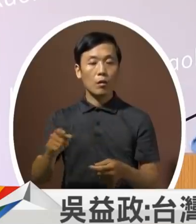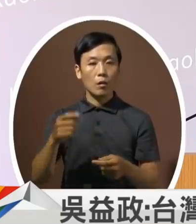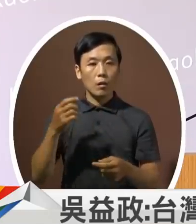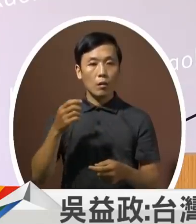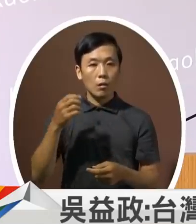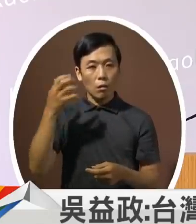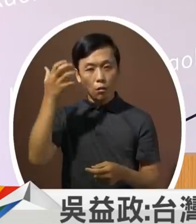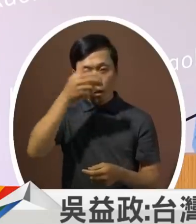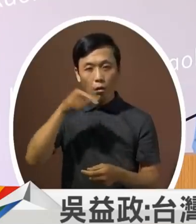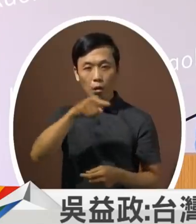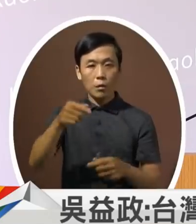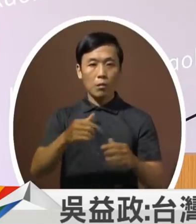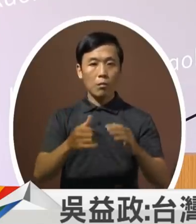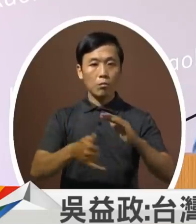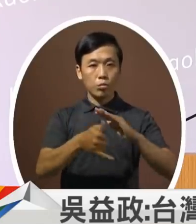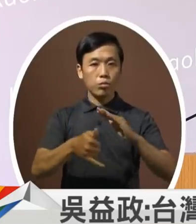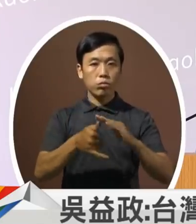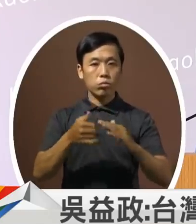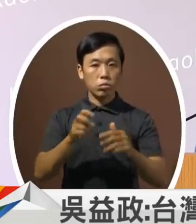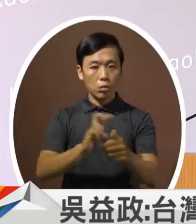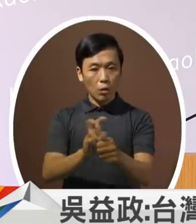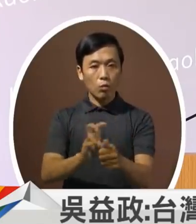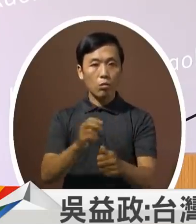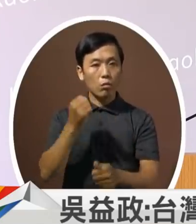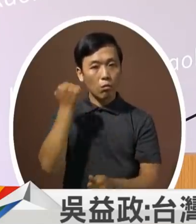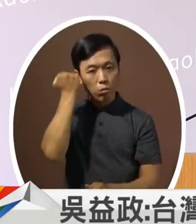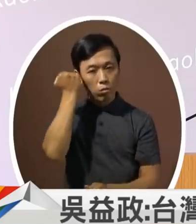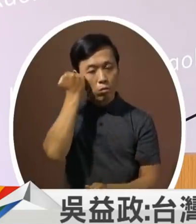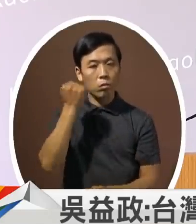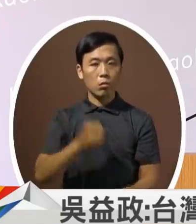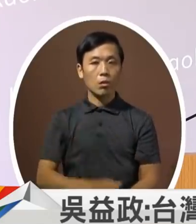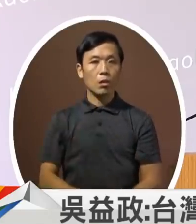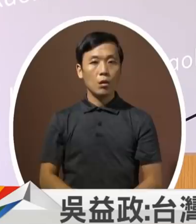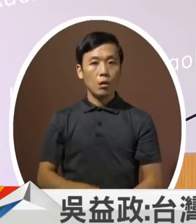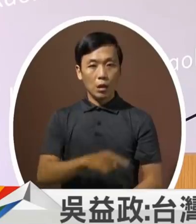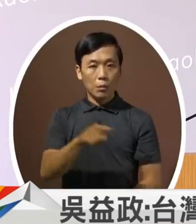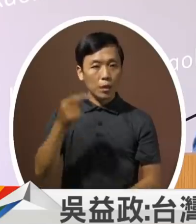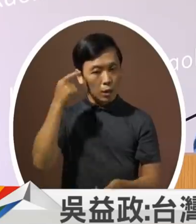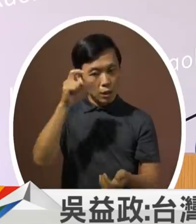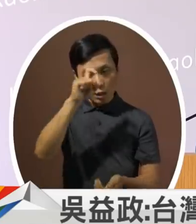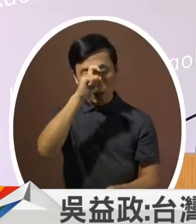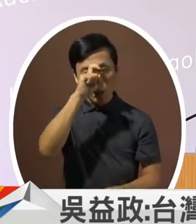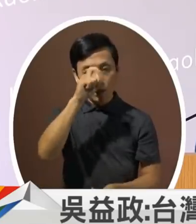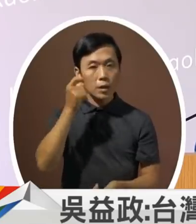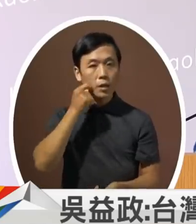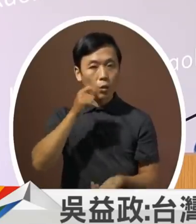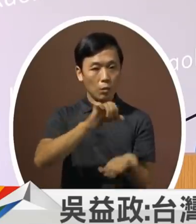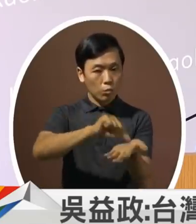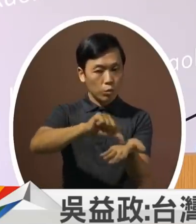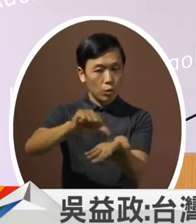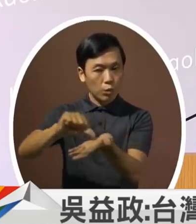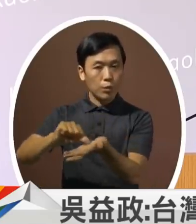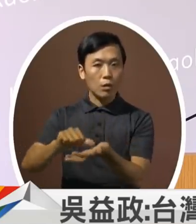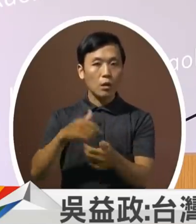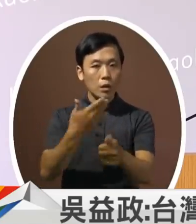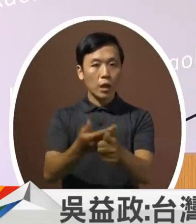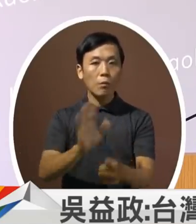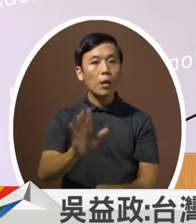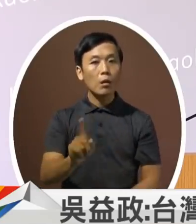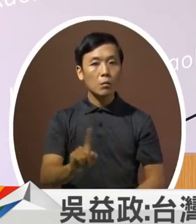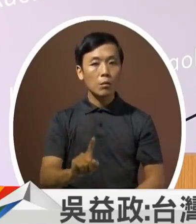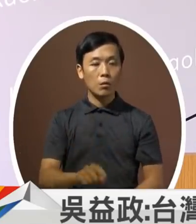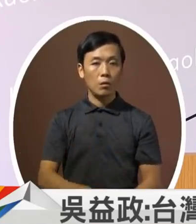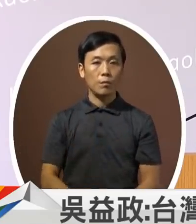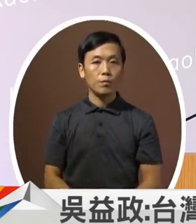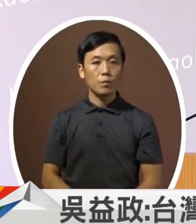他也痛苦教育也痛苦他喜欢种东重西你为什么不让他善用这种空间这是我一直